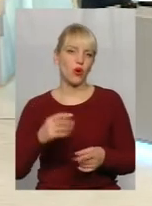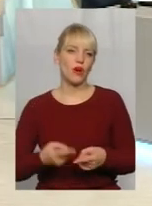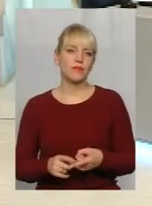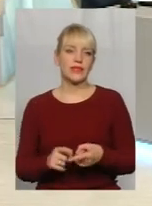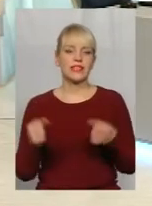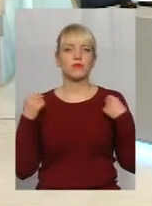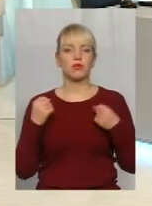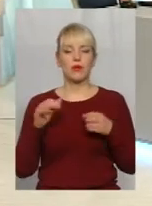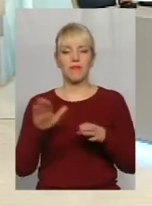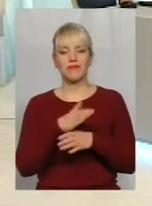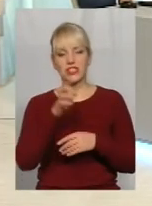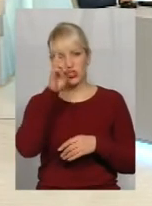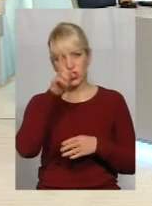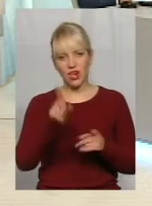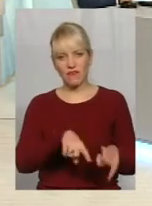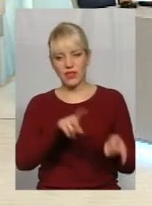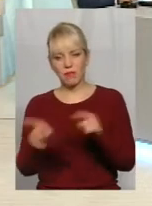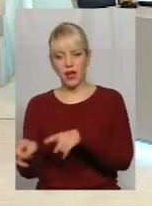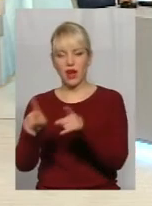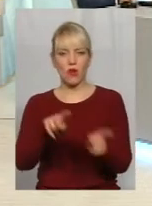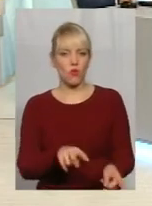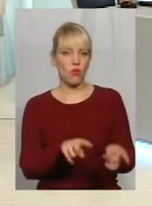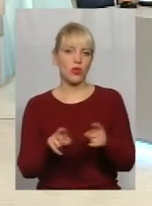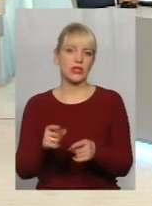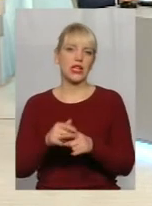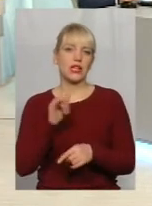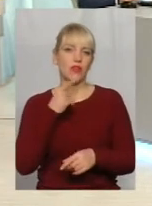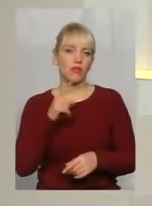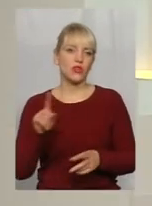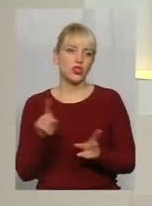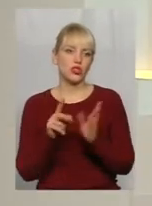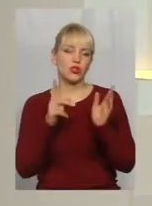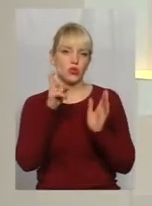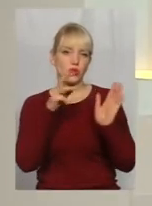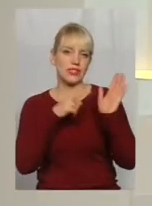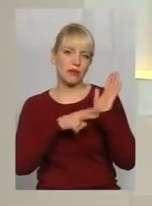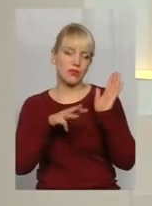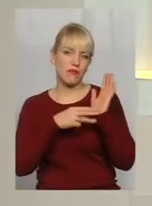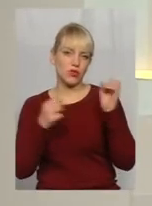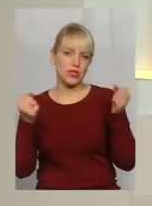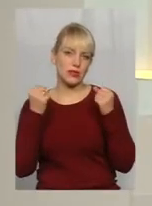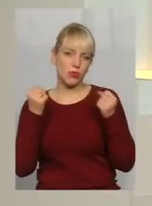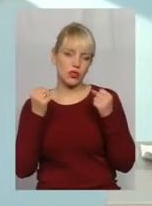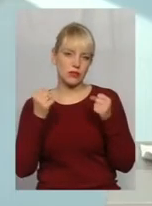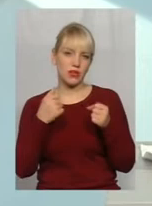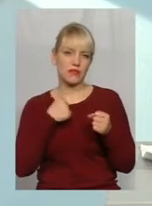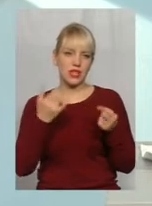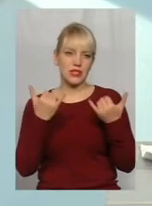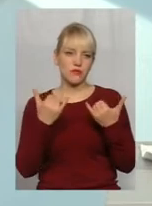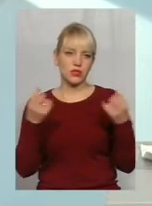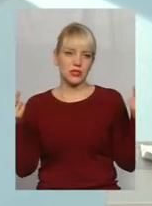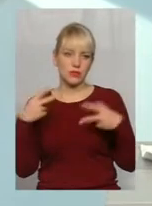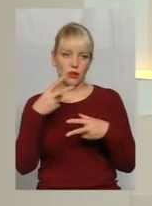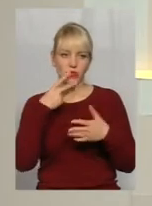міждержавні переходи. Сьогодні приводили приклад, 178 спортсменів. Ну я сьогодні спеціально подивився